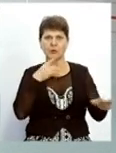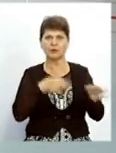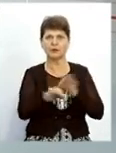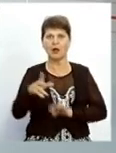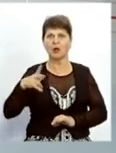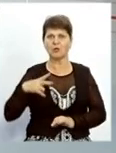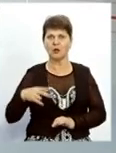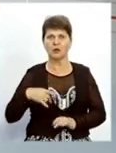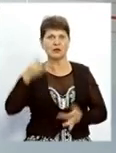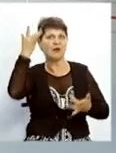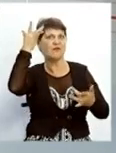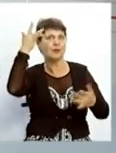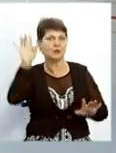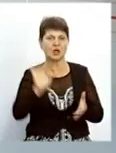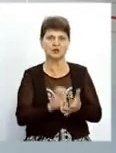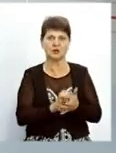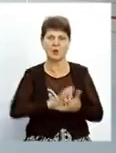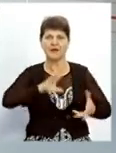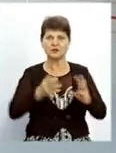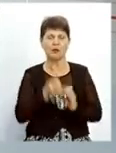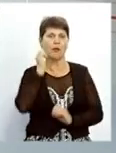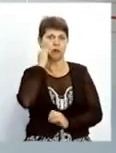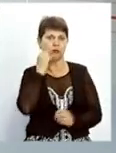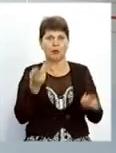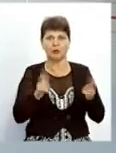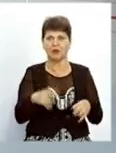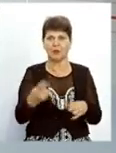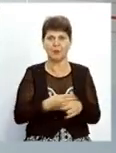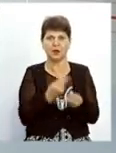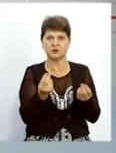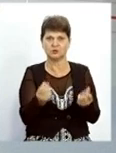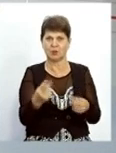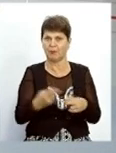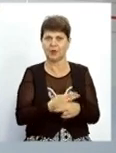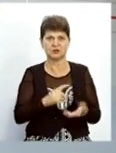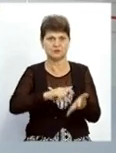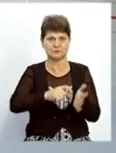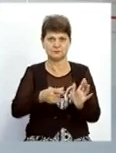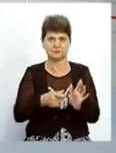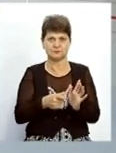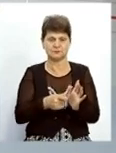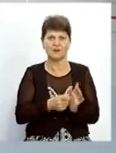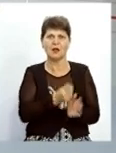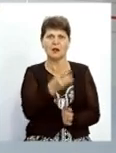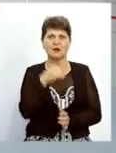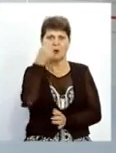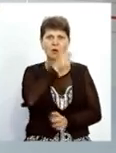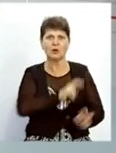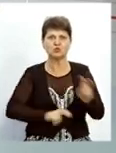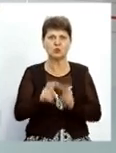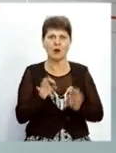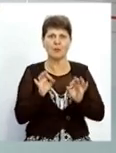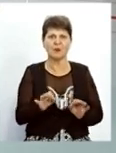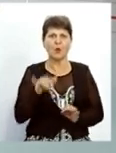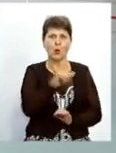донька випадкової знайомої. В результаті бабуся залишилась без грошей і без житла. Вже кілька років вона шукає правду